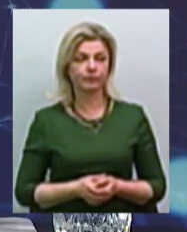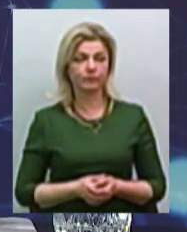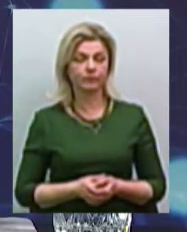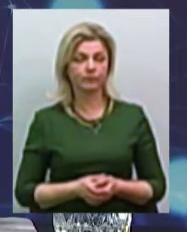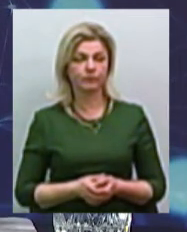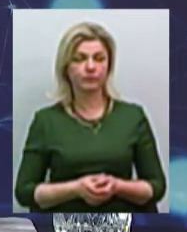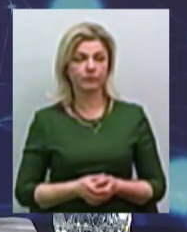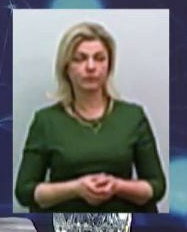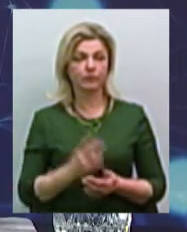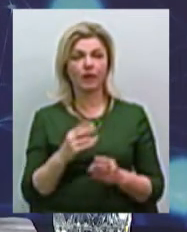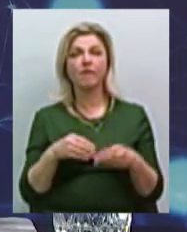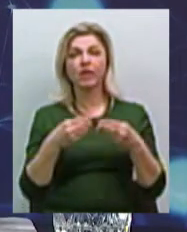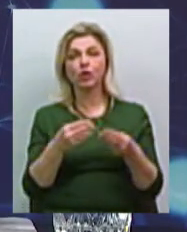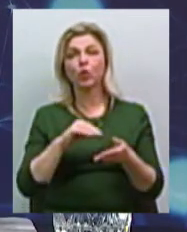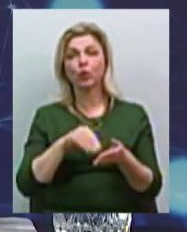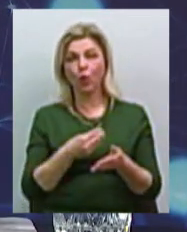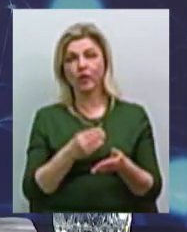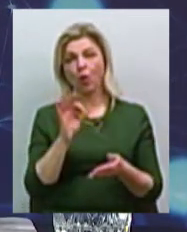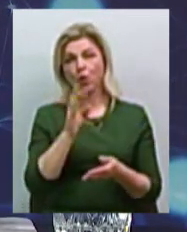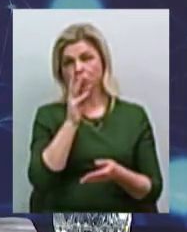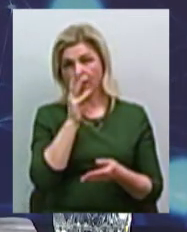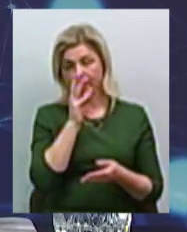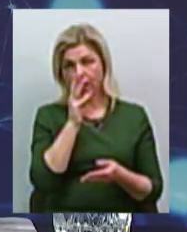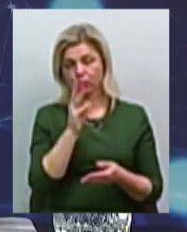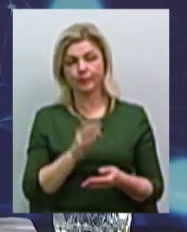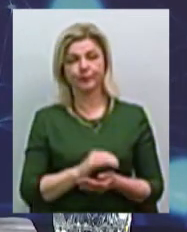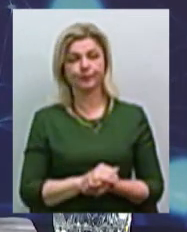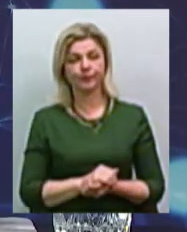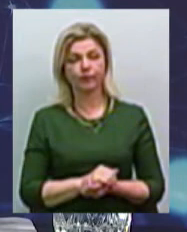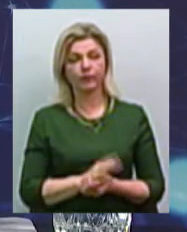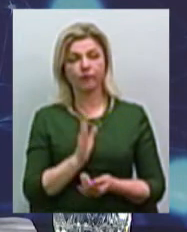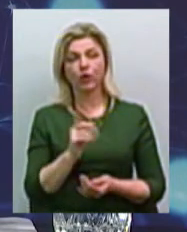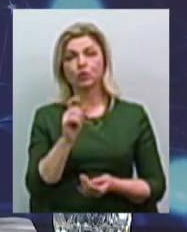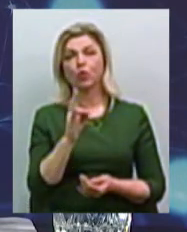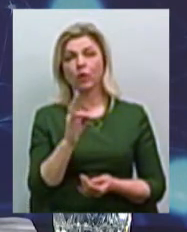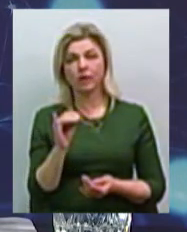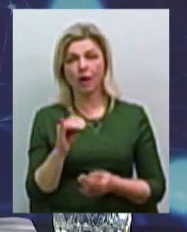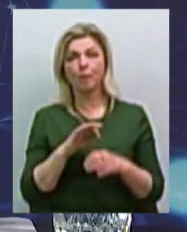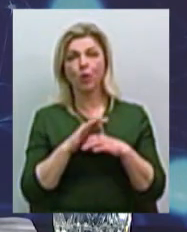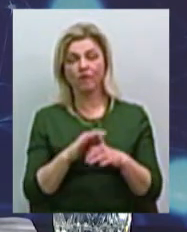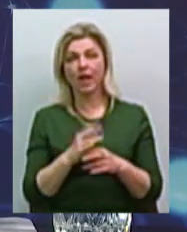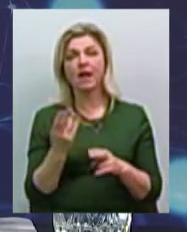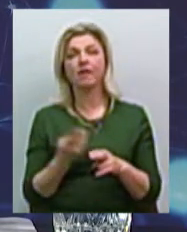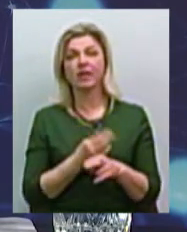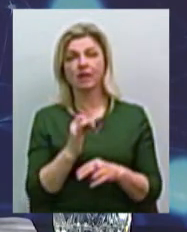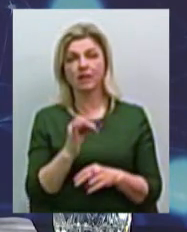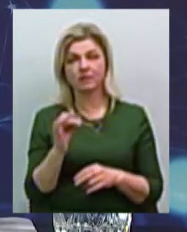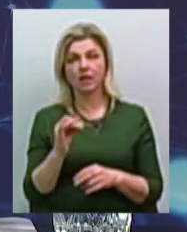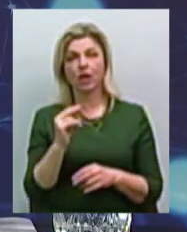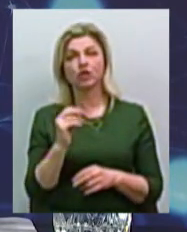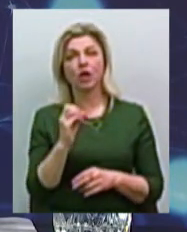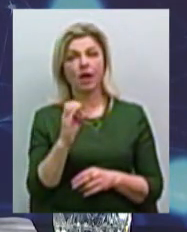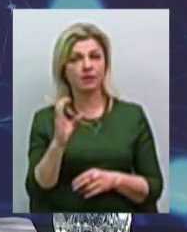спрямована на видачу довідки про заробітну плату у зоні проведення ліквідації наслідків ЧАЕС.